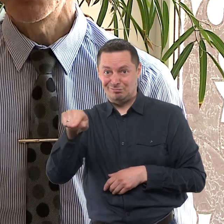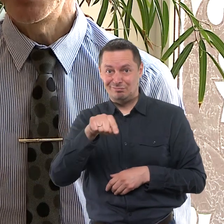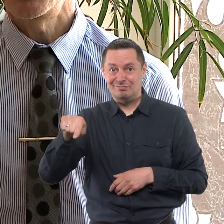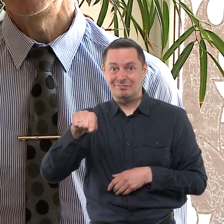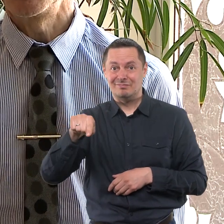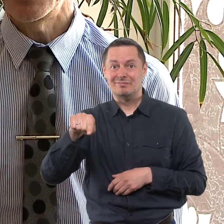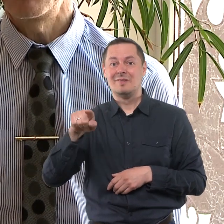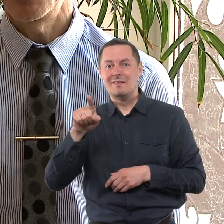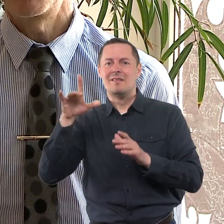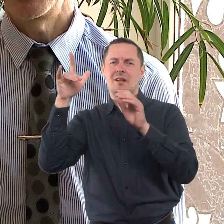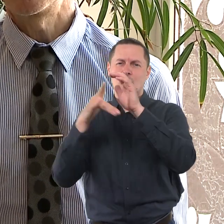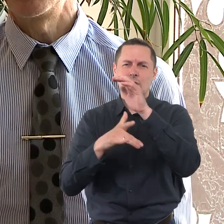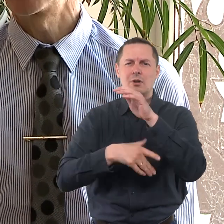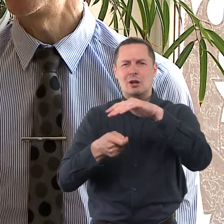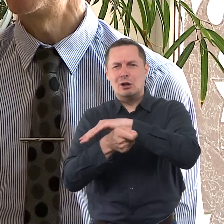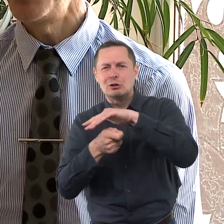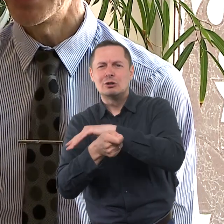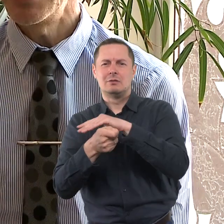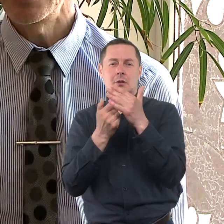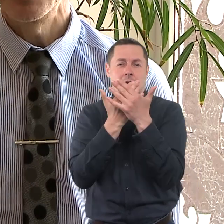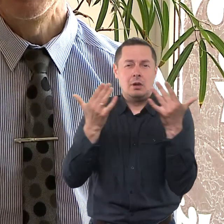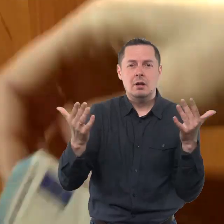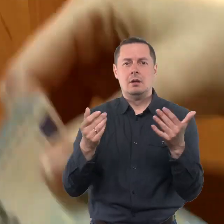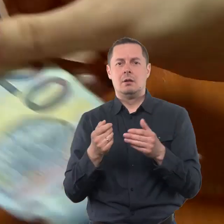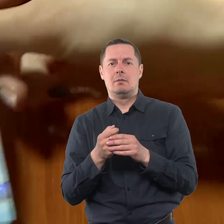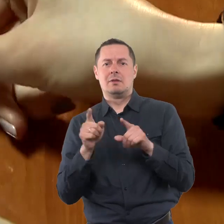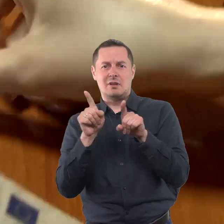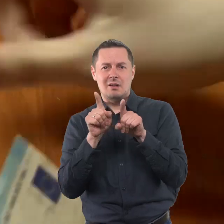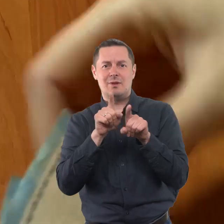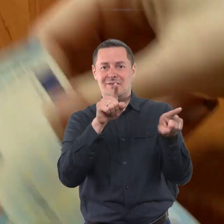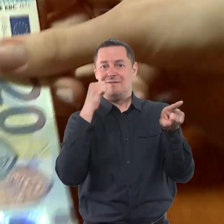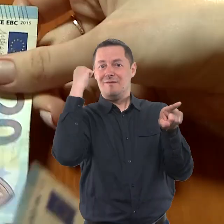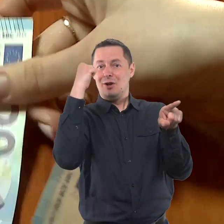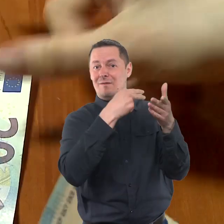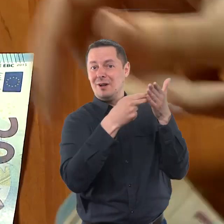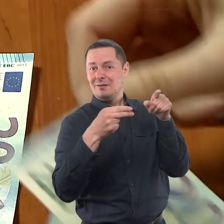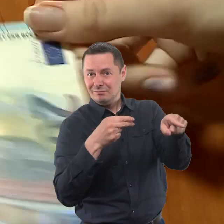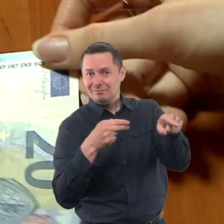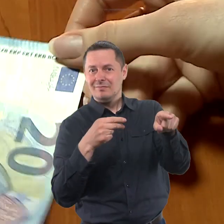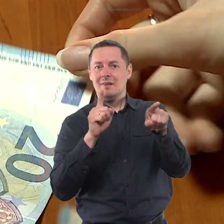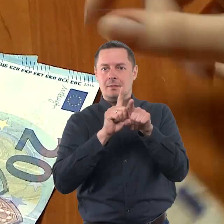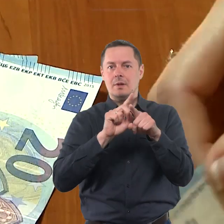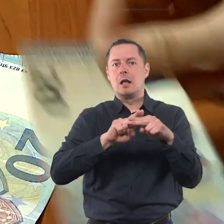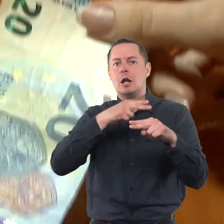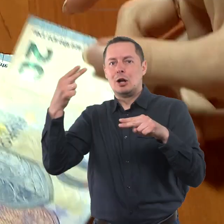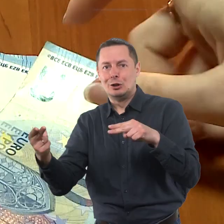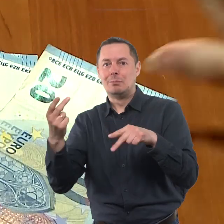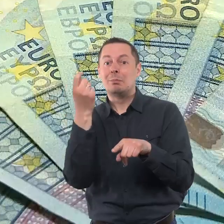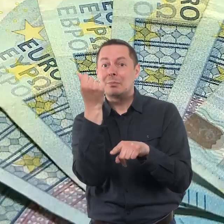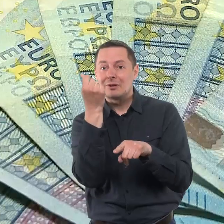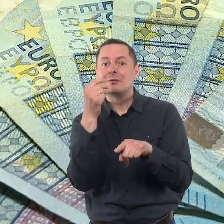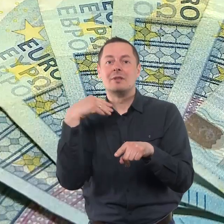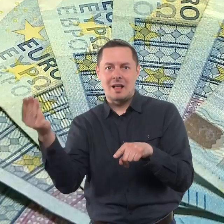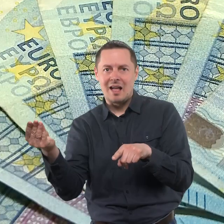asmenis, kurie kešininkavo arba asmenis, kurie papirkinėjo. Už tokios laimėjimus savame suprantam buvo atsiliginama.